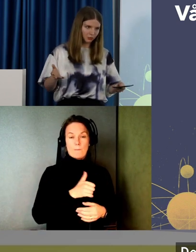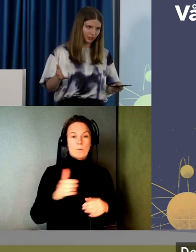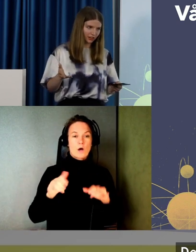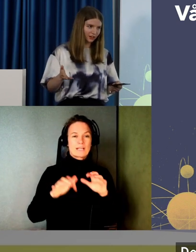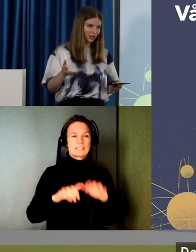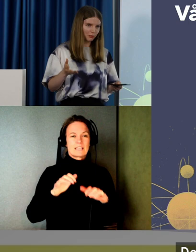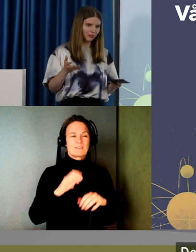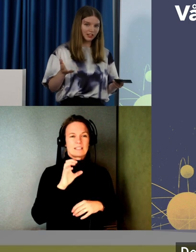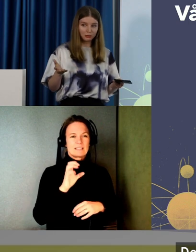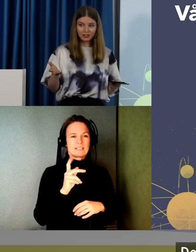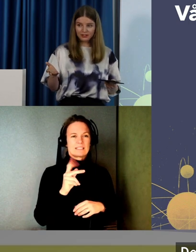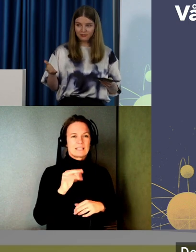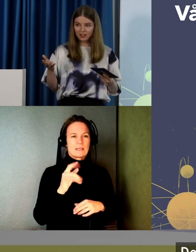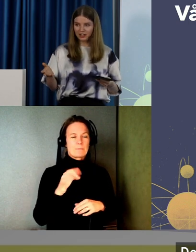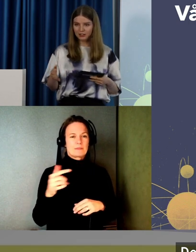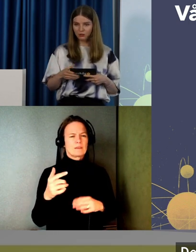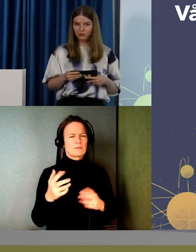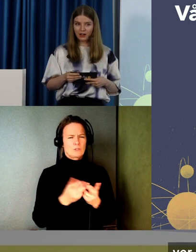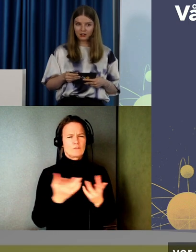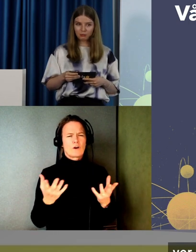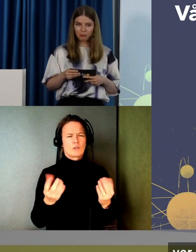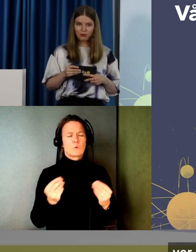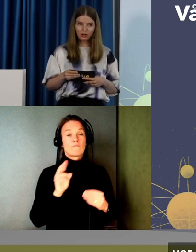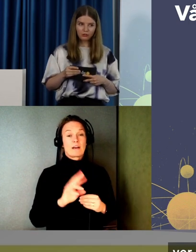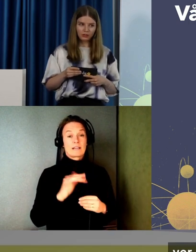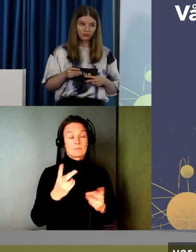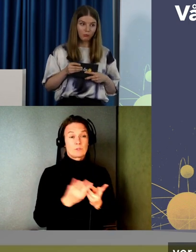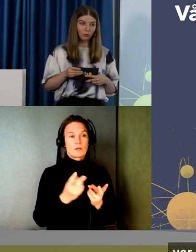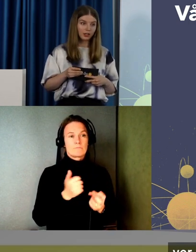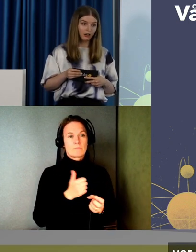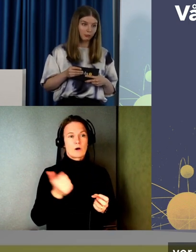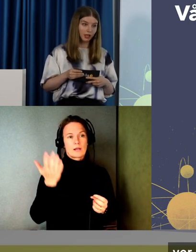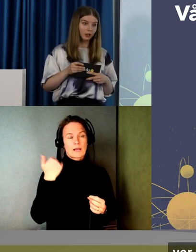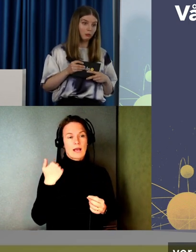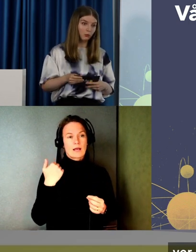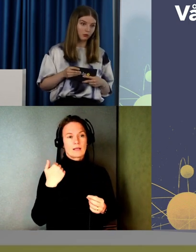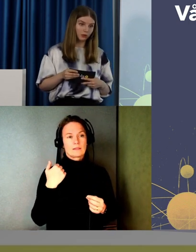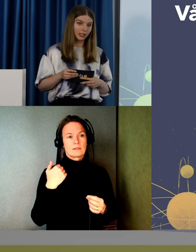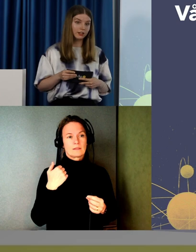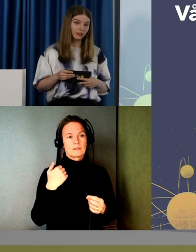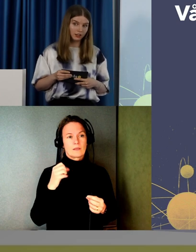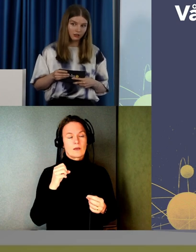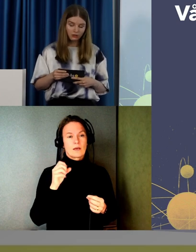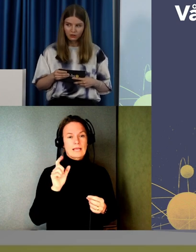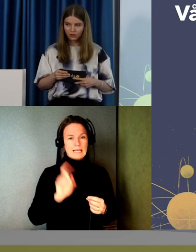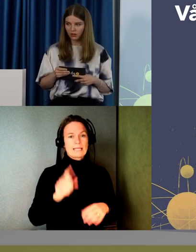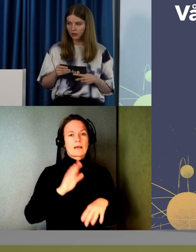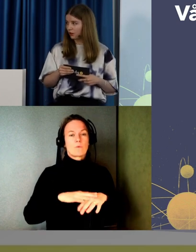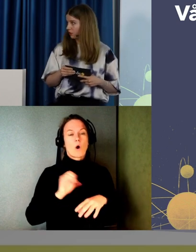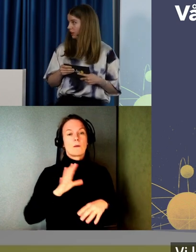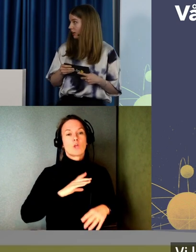inte er så mycket. Men vad det innebar i verkligheten då. Var att man bara kunde komma åt den här. För att man hade en mus och kunde klicka sig in.